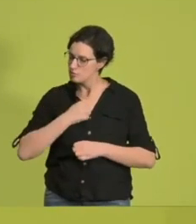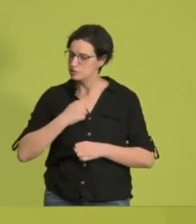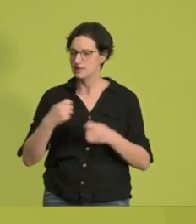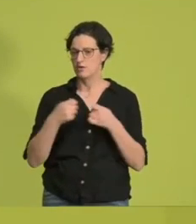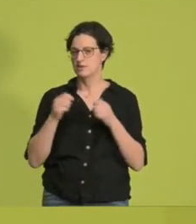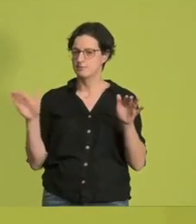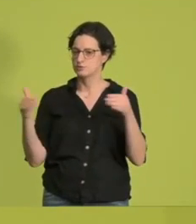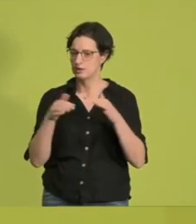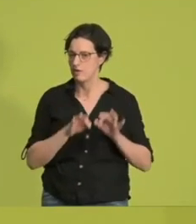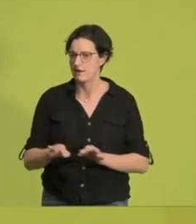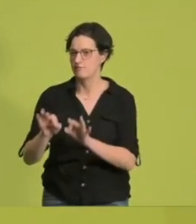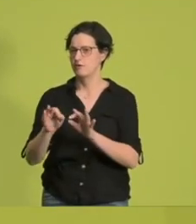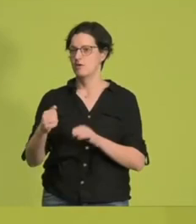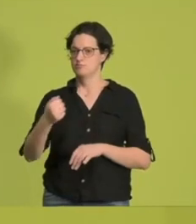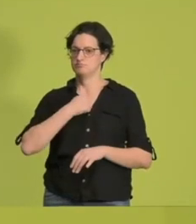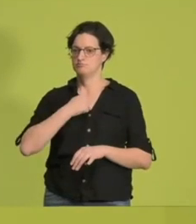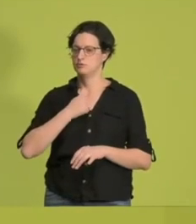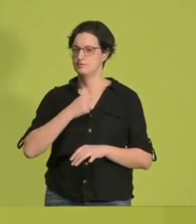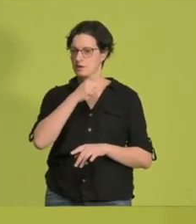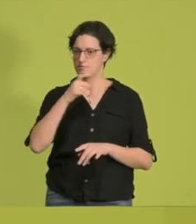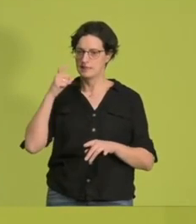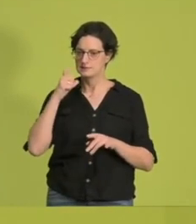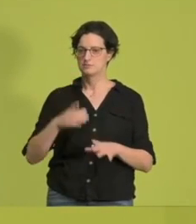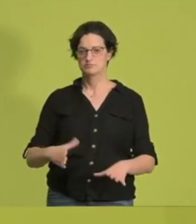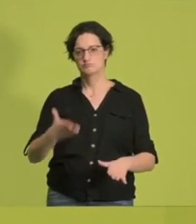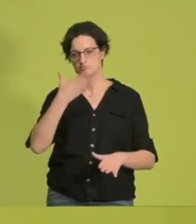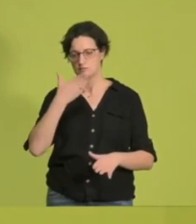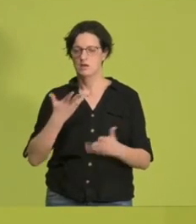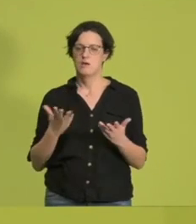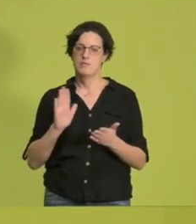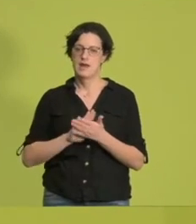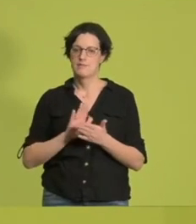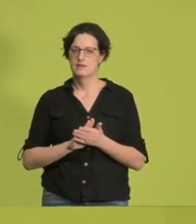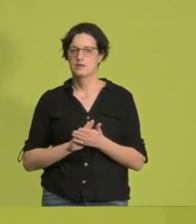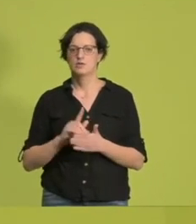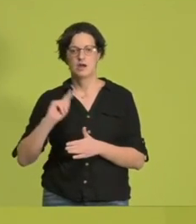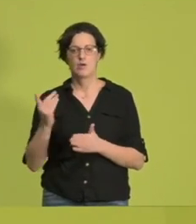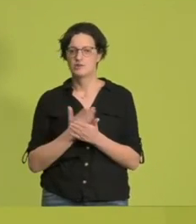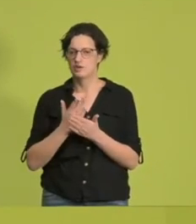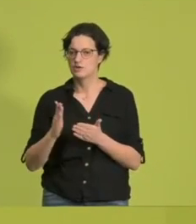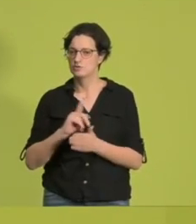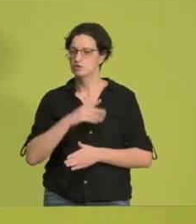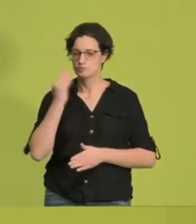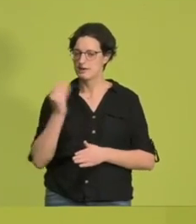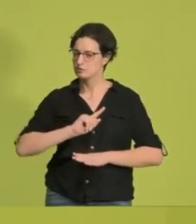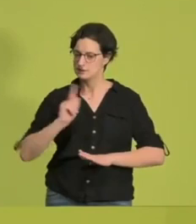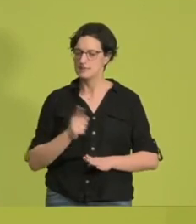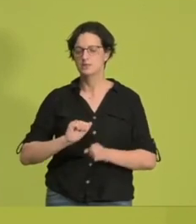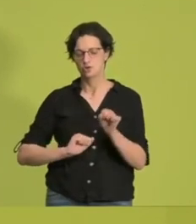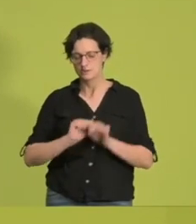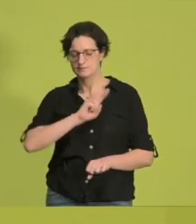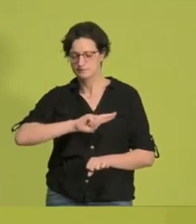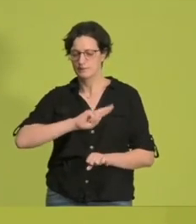hätten uns getraut, auch die Maske eben nicht abnehmen zu lassen. Und viele andere Entscheidungen, die uns nicht immer geschmeckt hätten, auszusprechen, um